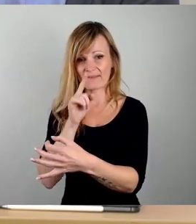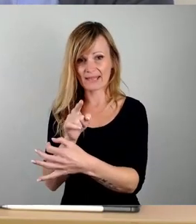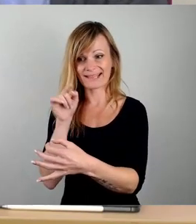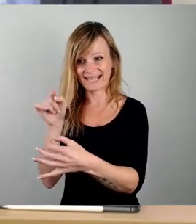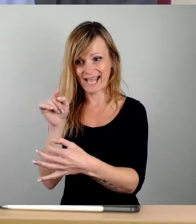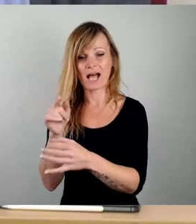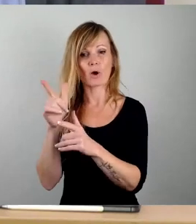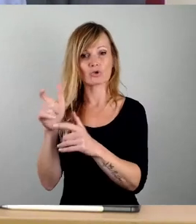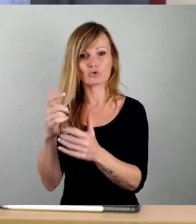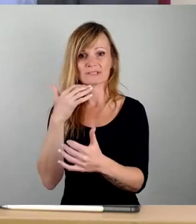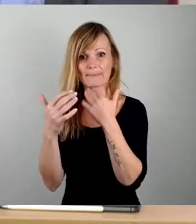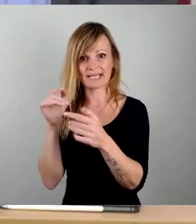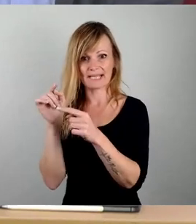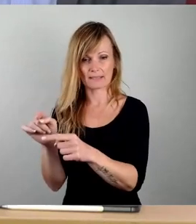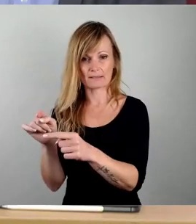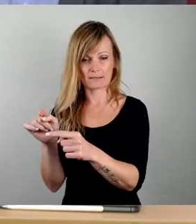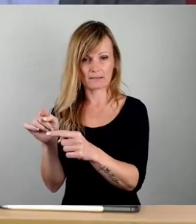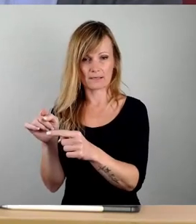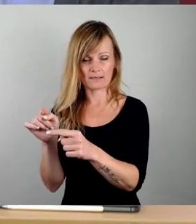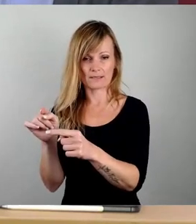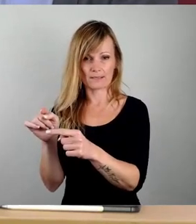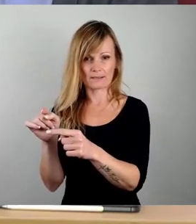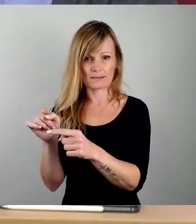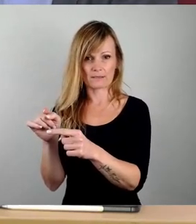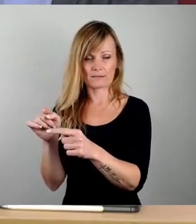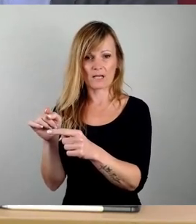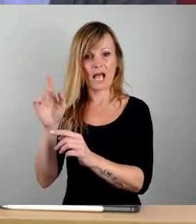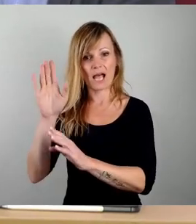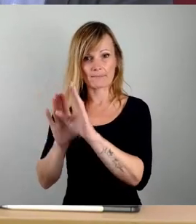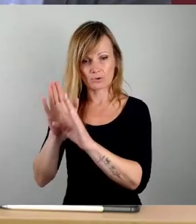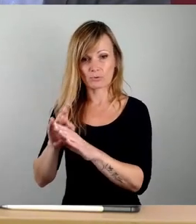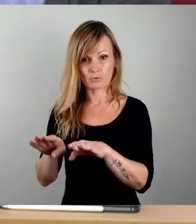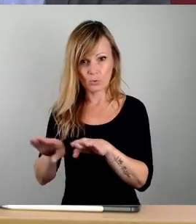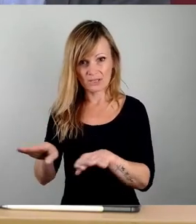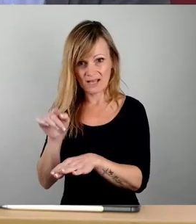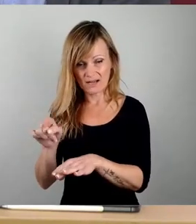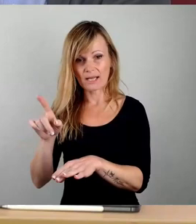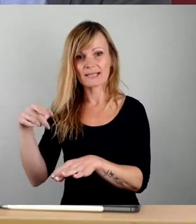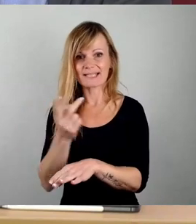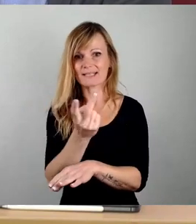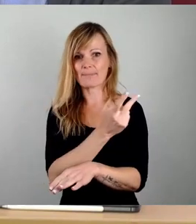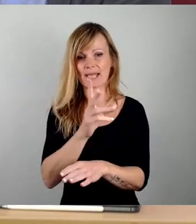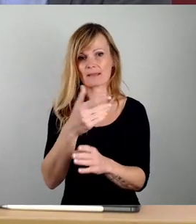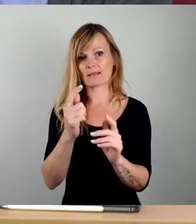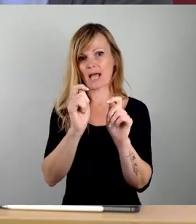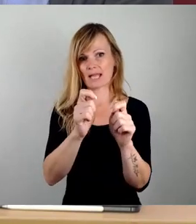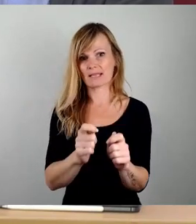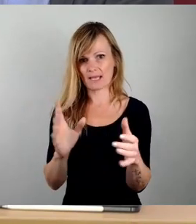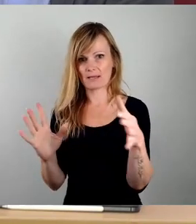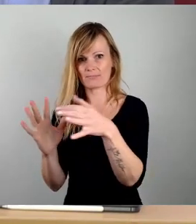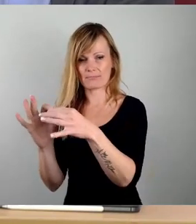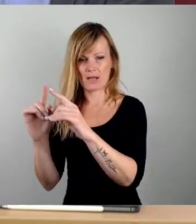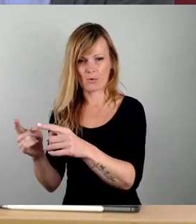Ausschussbericht hier dann Abstimmungsgrundlage ist. Der von den Dissidenten bezieht sich